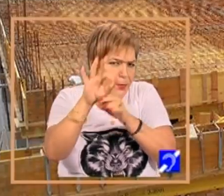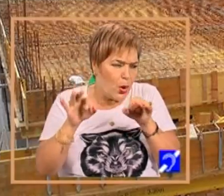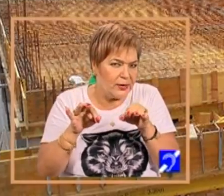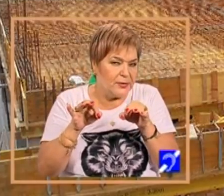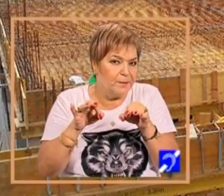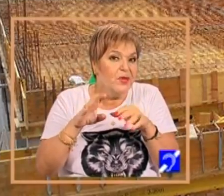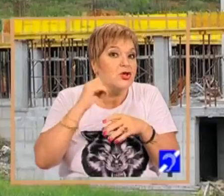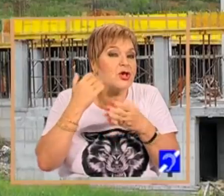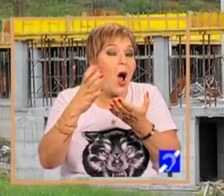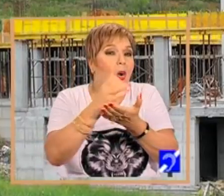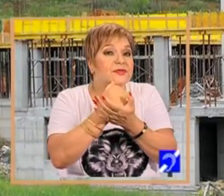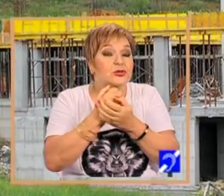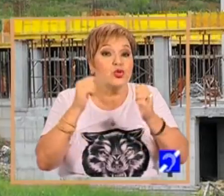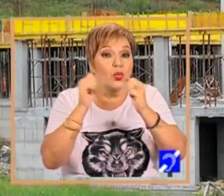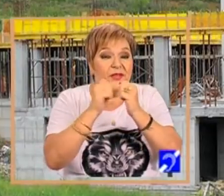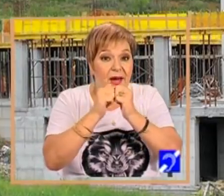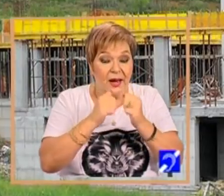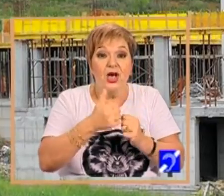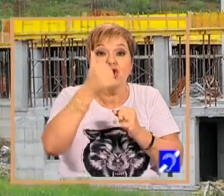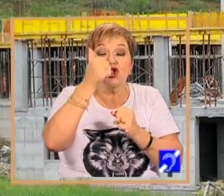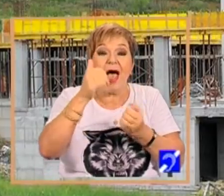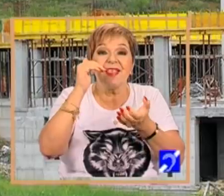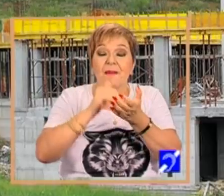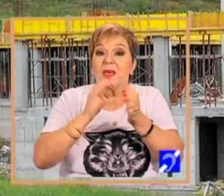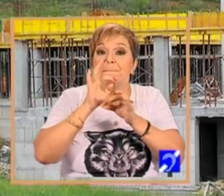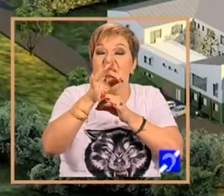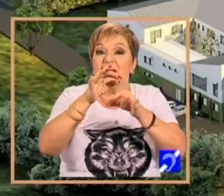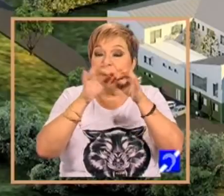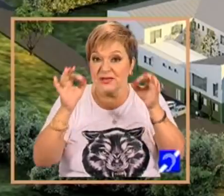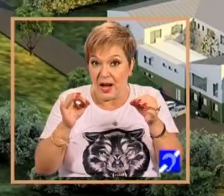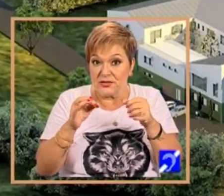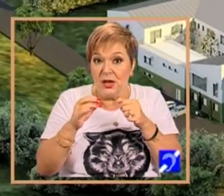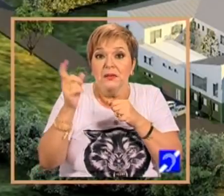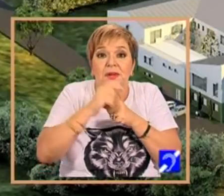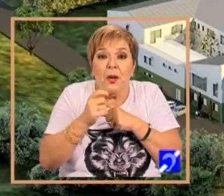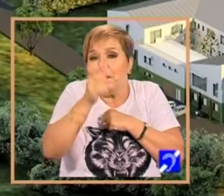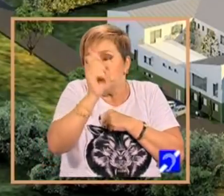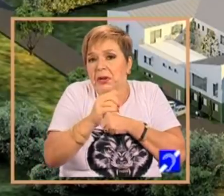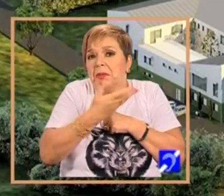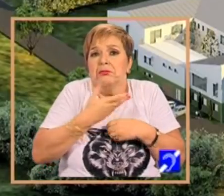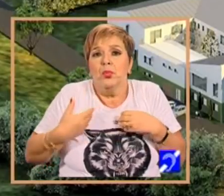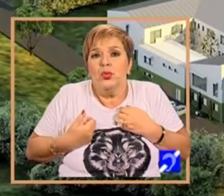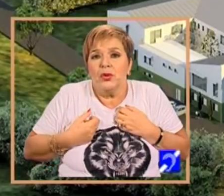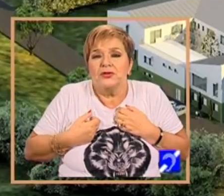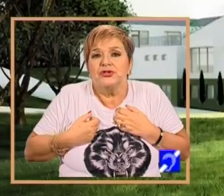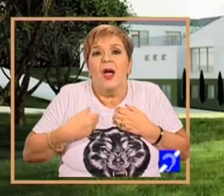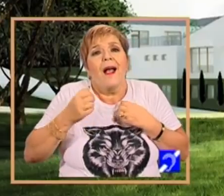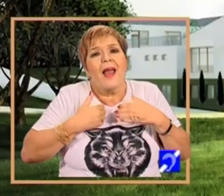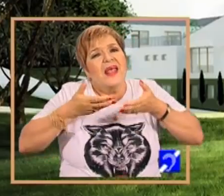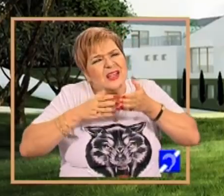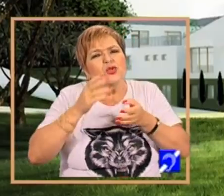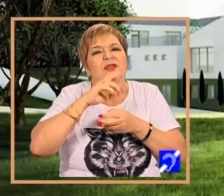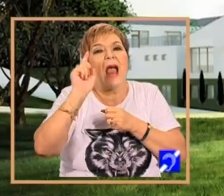și am obținut un teren de 6.000 de metri pătrați de la un bucureștean, de loc din Alba Iulia,